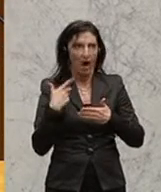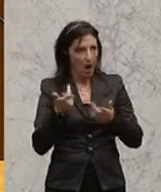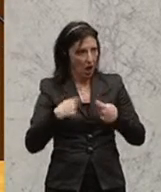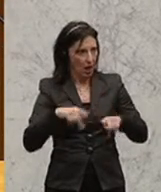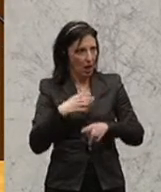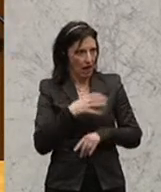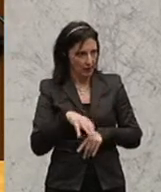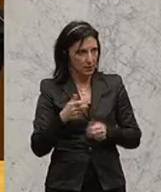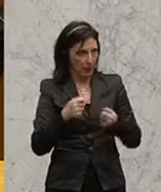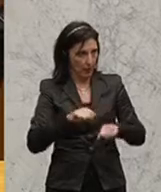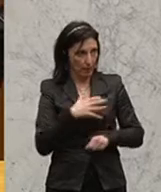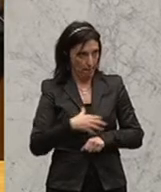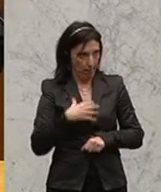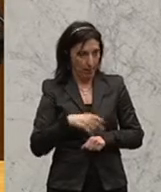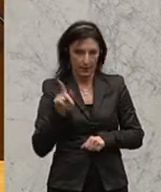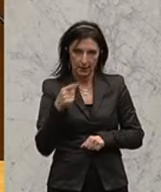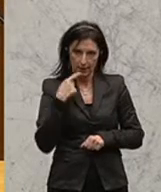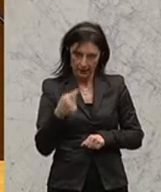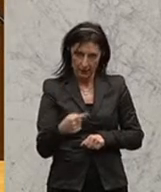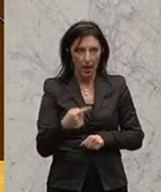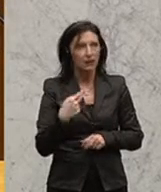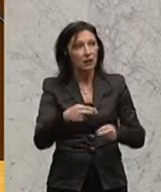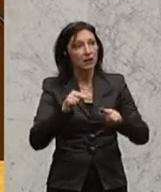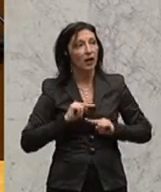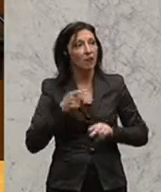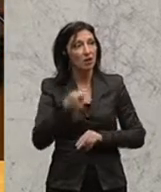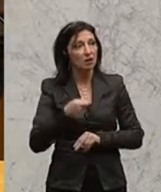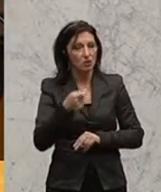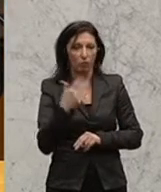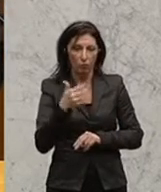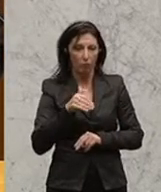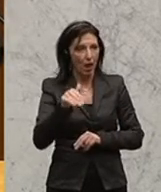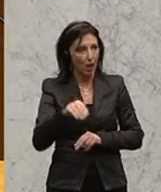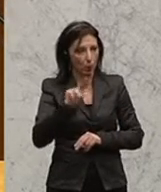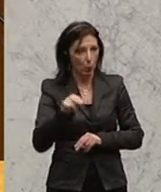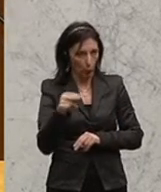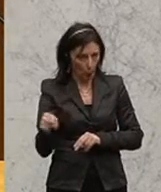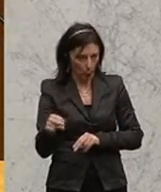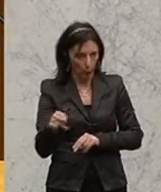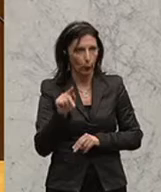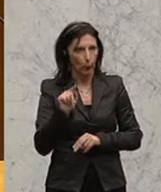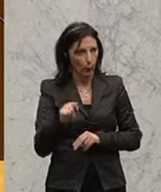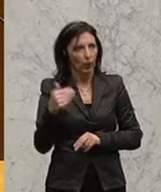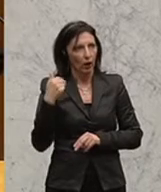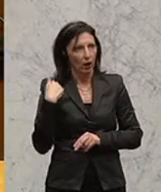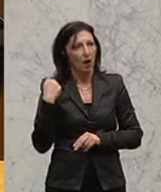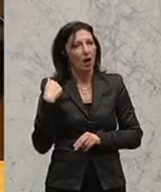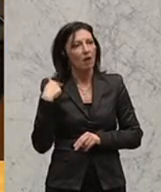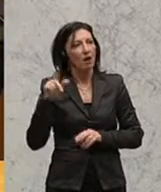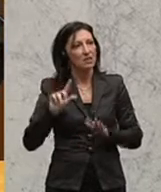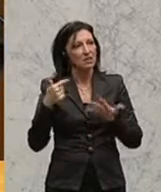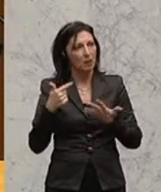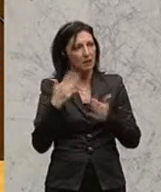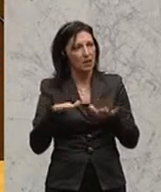29. November getätigten Aussage beliefen sich die Refinanzierungslinien auf 5 Milliarden Euro. Nach den Angaben der Habe-Int vom 7.